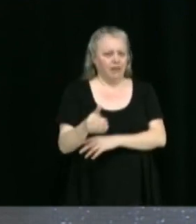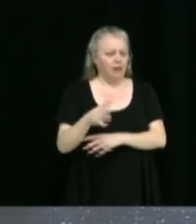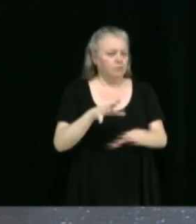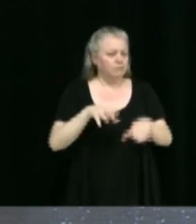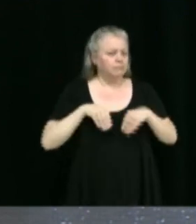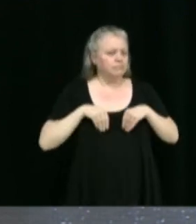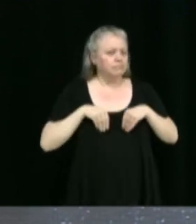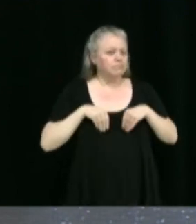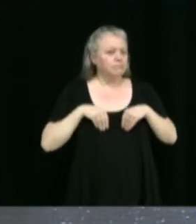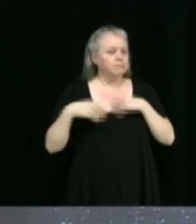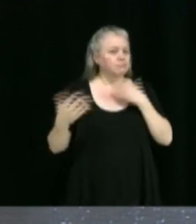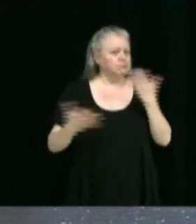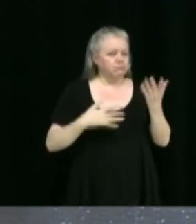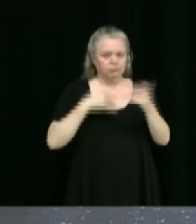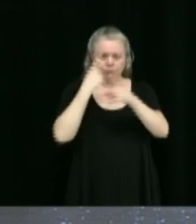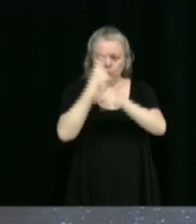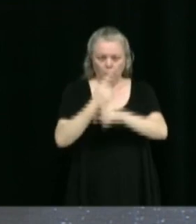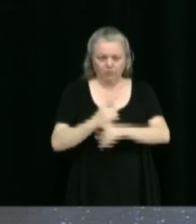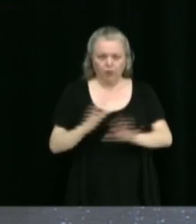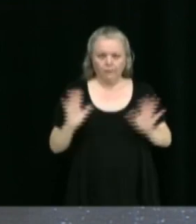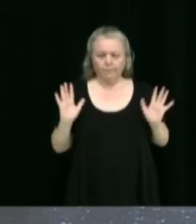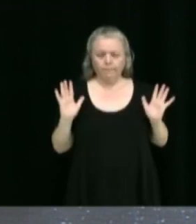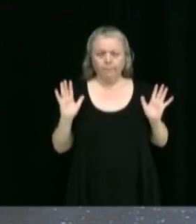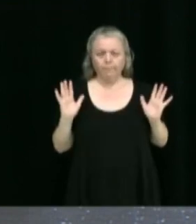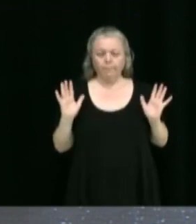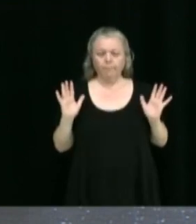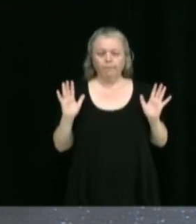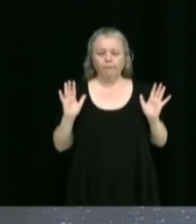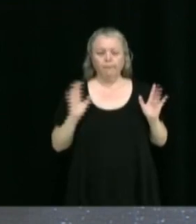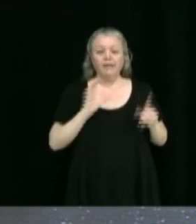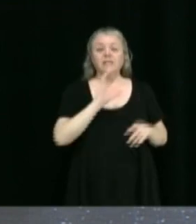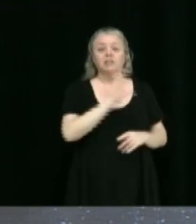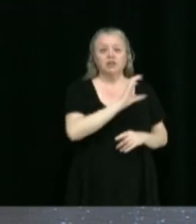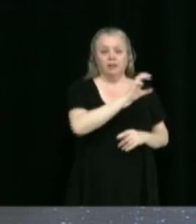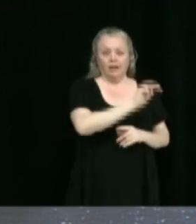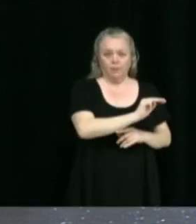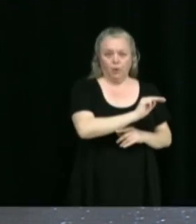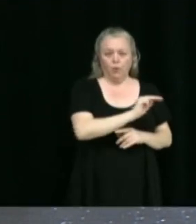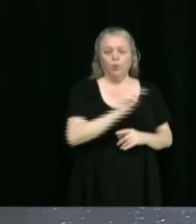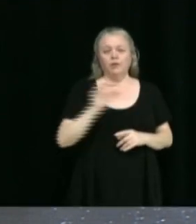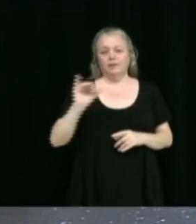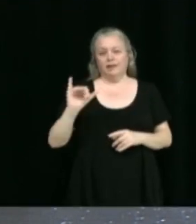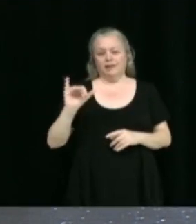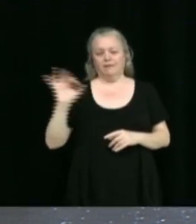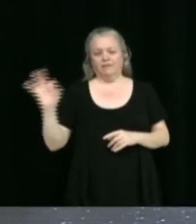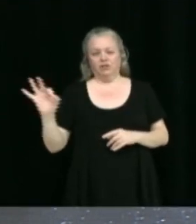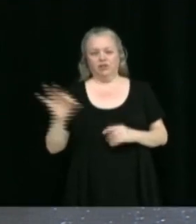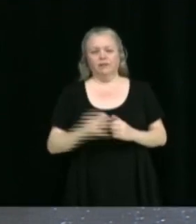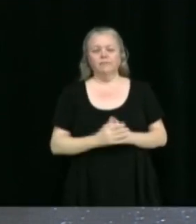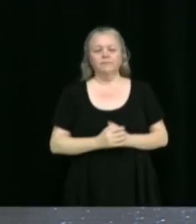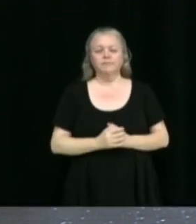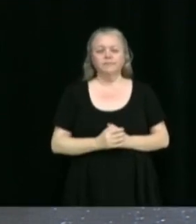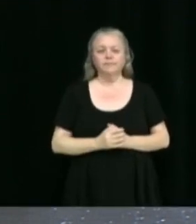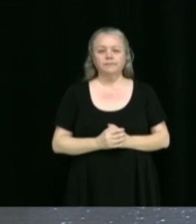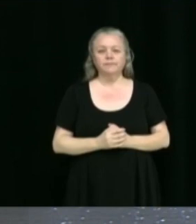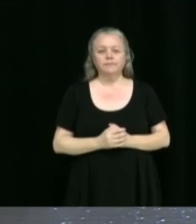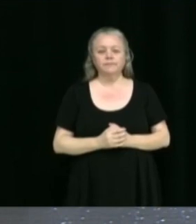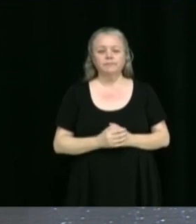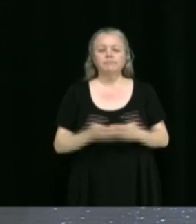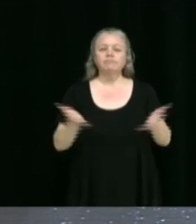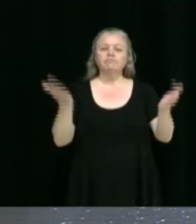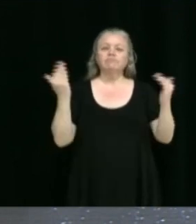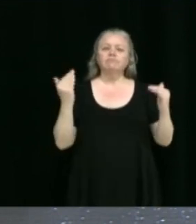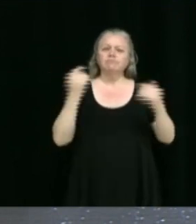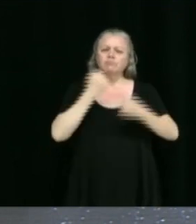Est-ce que c'était conforme pour tout le monde? Chantal Moreau, Yannick Fréchette. Au niveau des